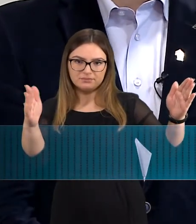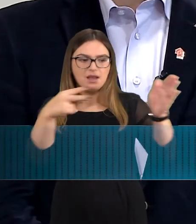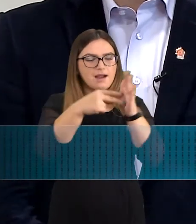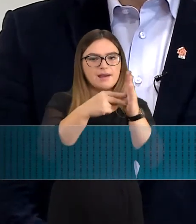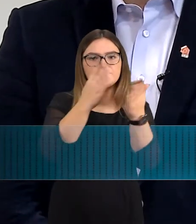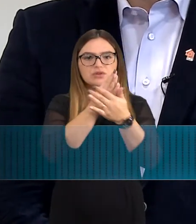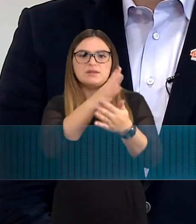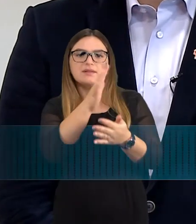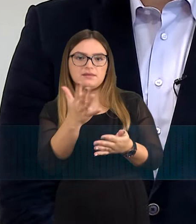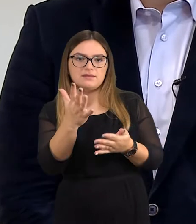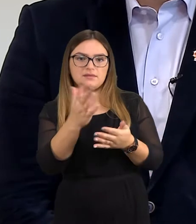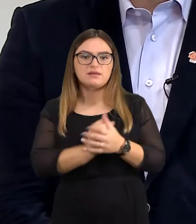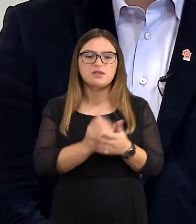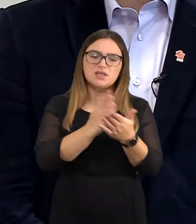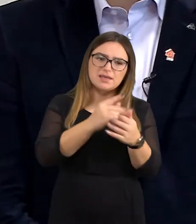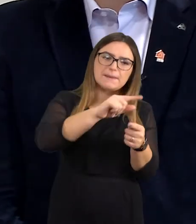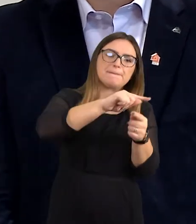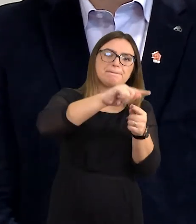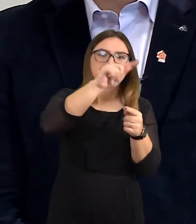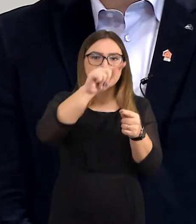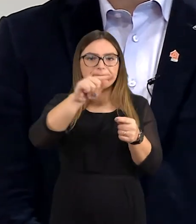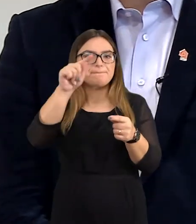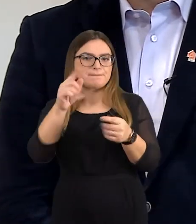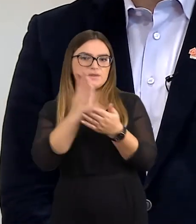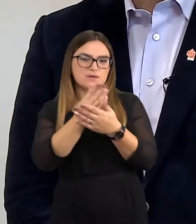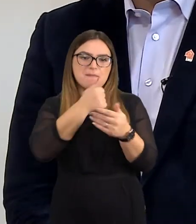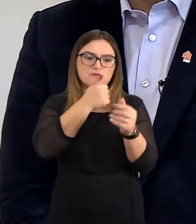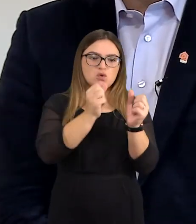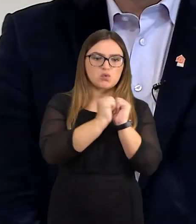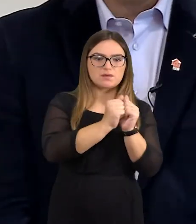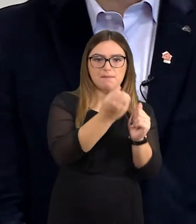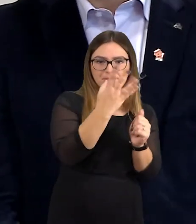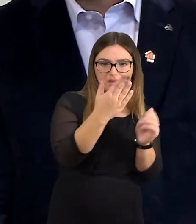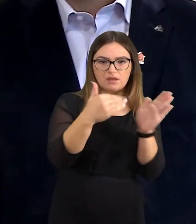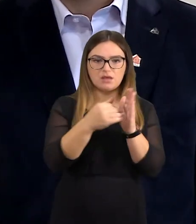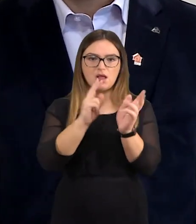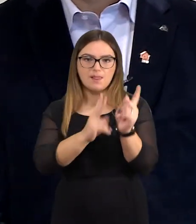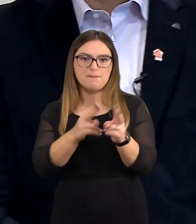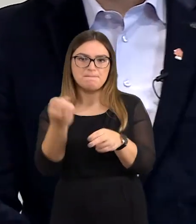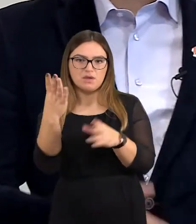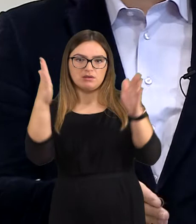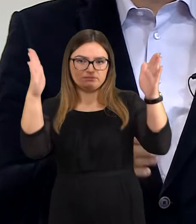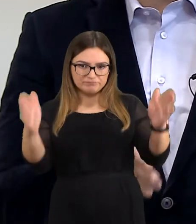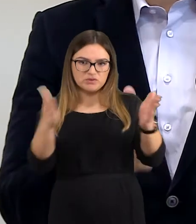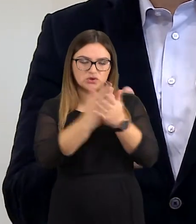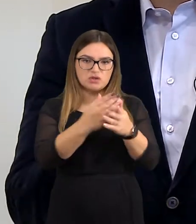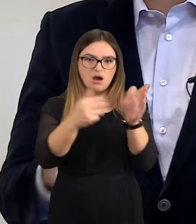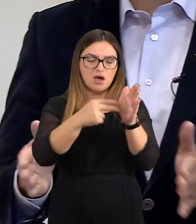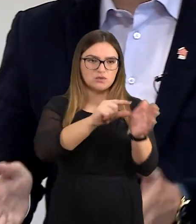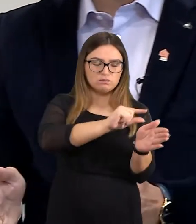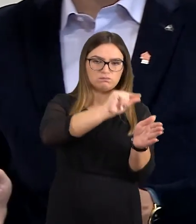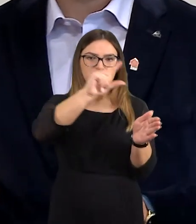kainas pakyla dažniausiai nuo rugsėjo 15 iki lapkričio 15, tai būna toks